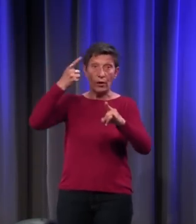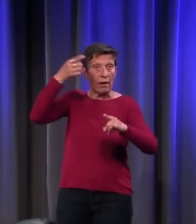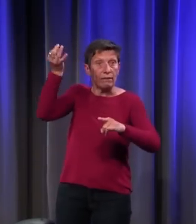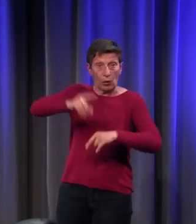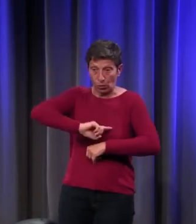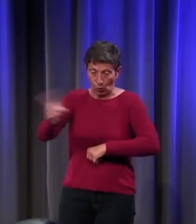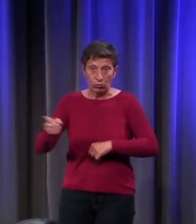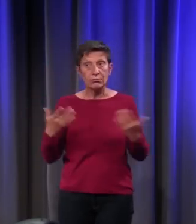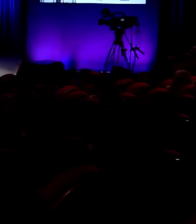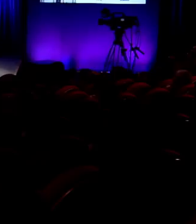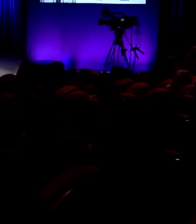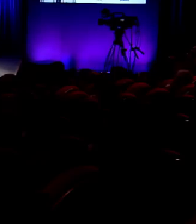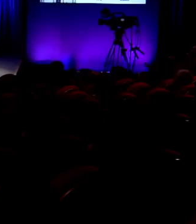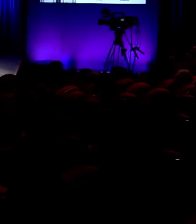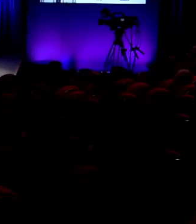Merci à tous.